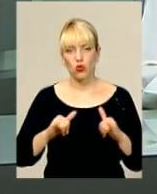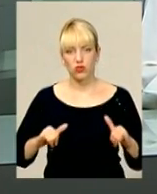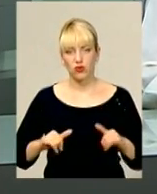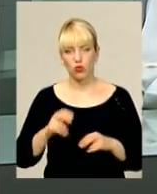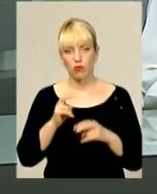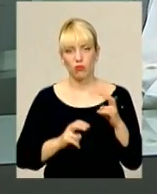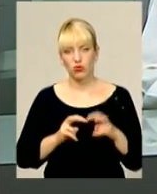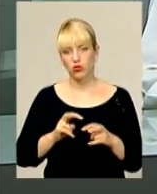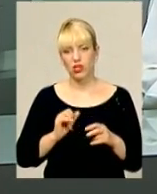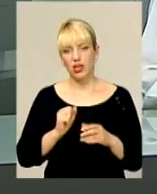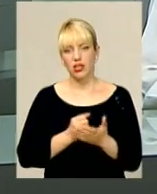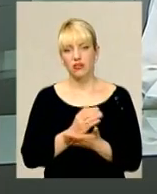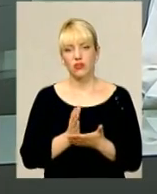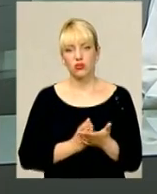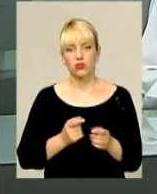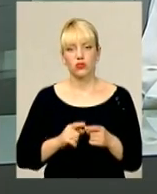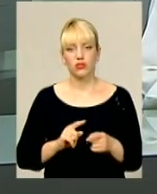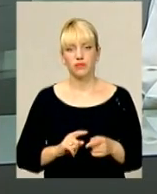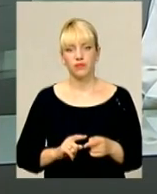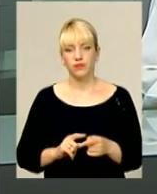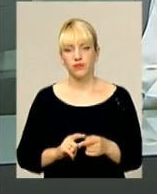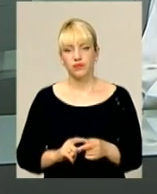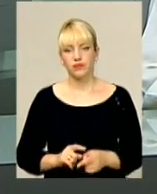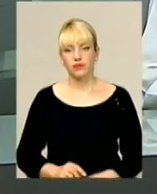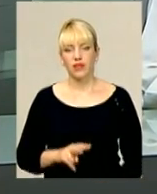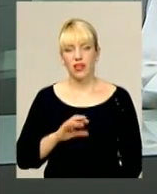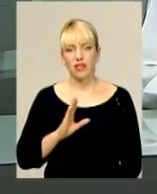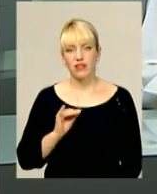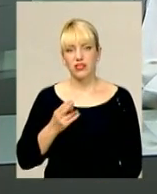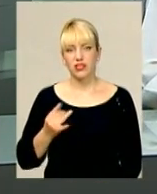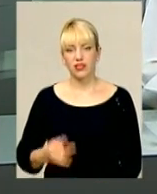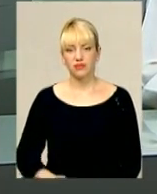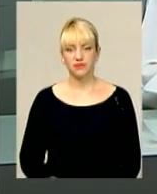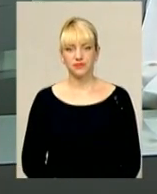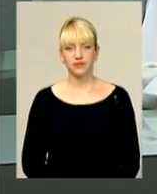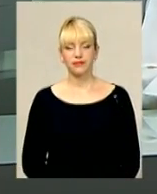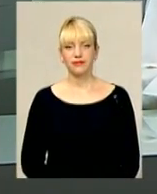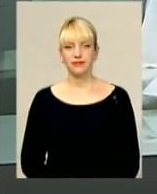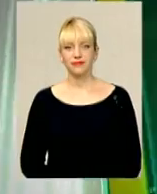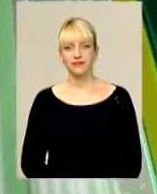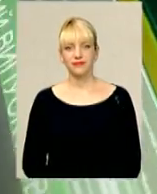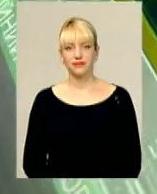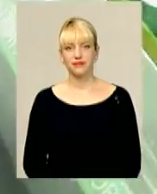промисловості та інфраструктури обласної державної адміністрації Максим Левицький. Я вам дякую. А ми продовжуємо.